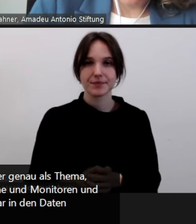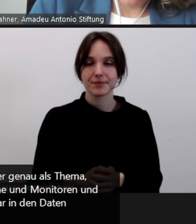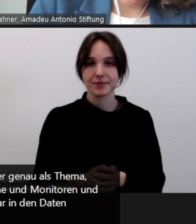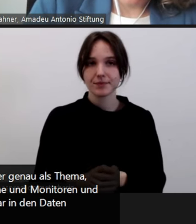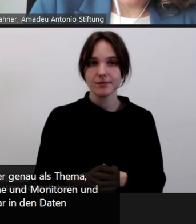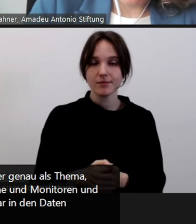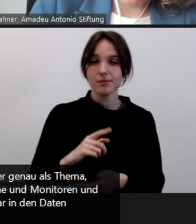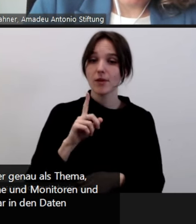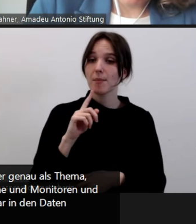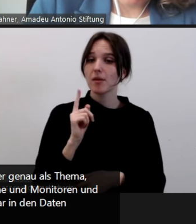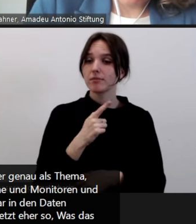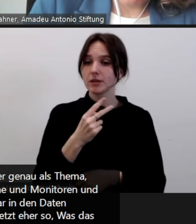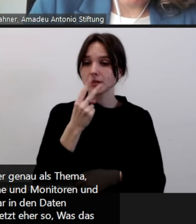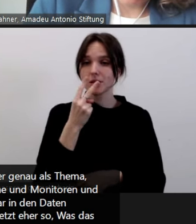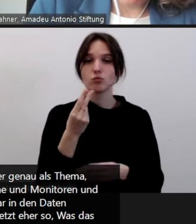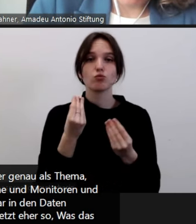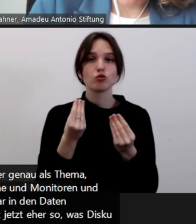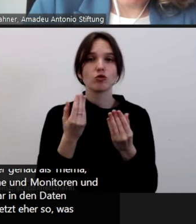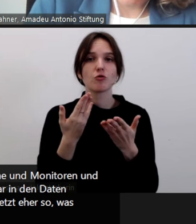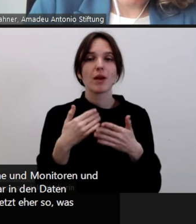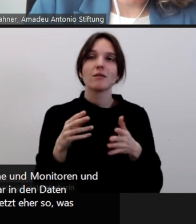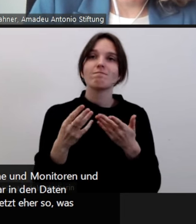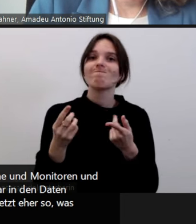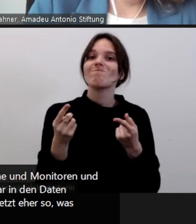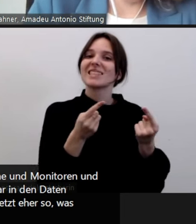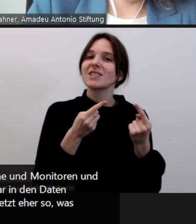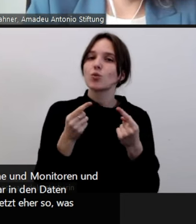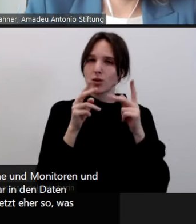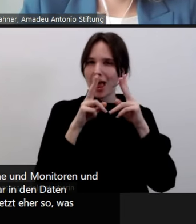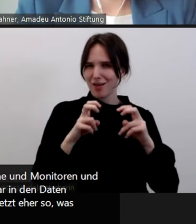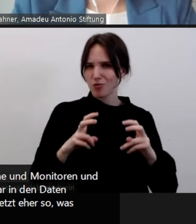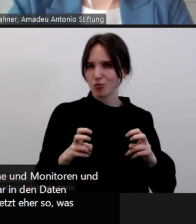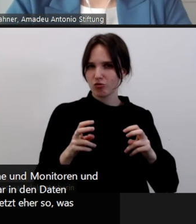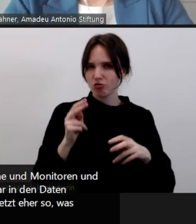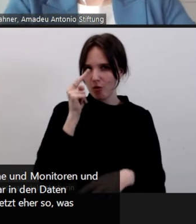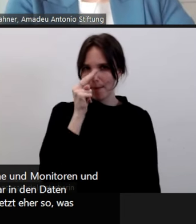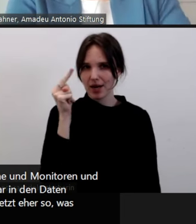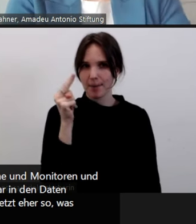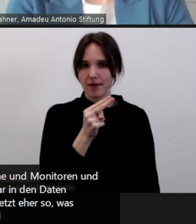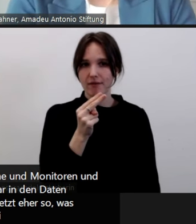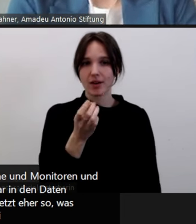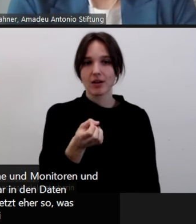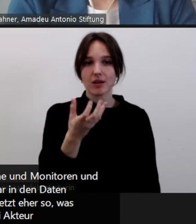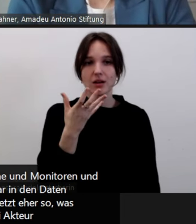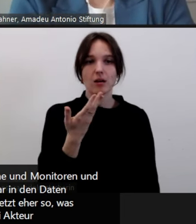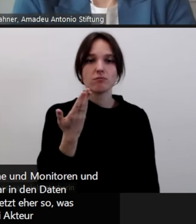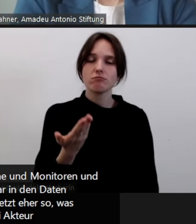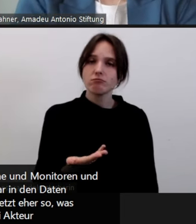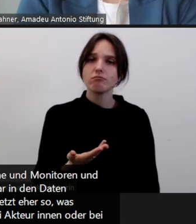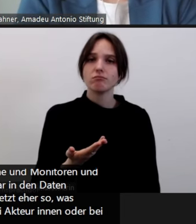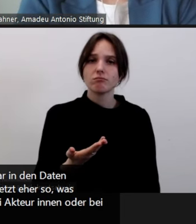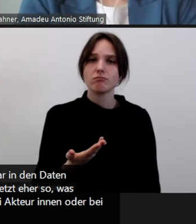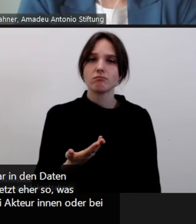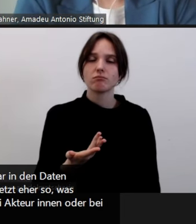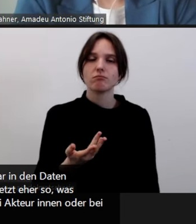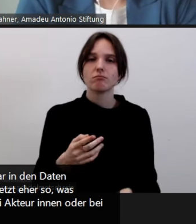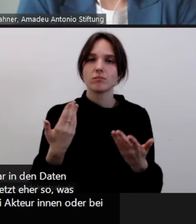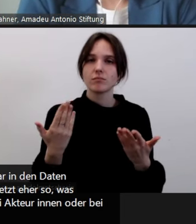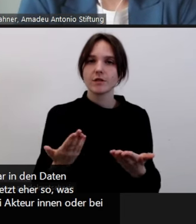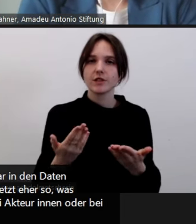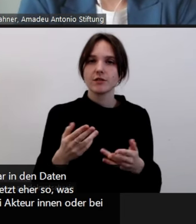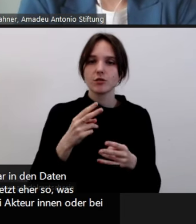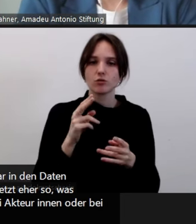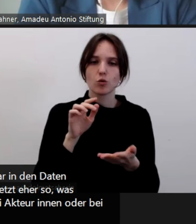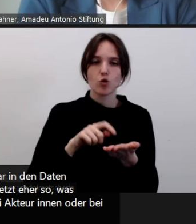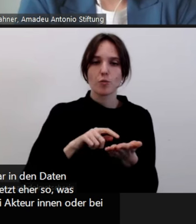und das ist jetzt eher so etwas Diskursanalytisches, selbstverständlich auch bei AkteurInnen oder bei dem, wie quasi die Narrative